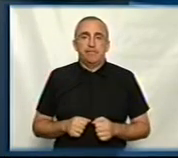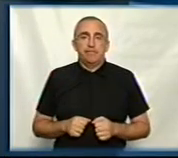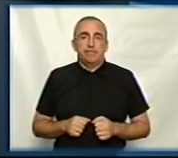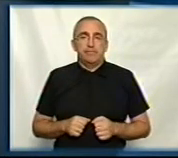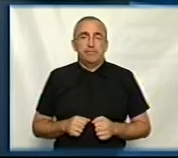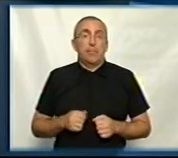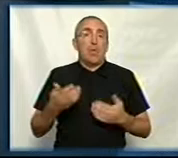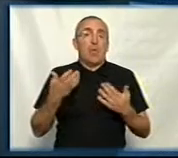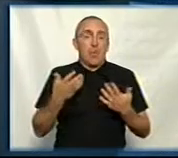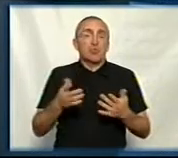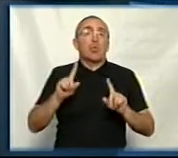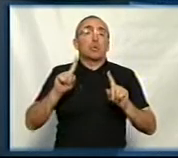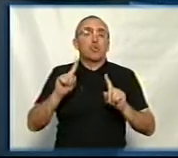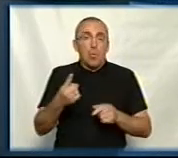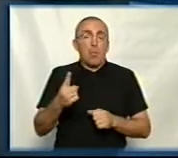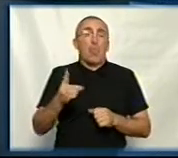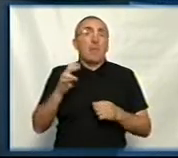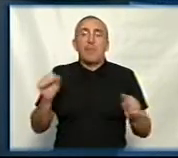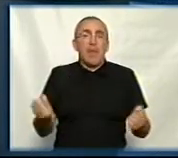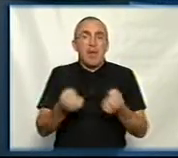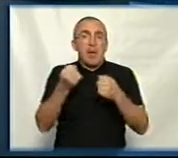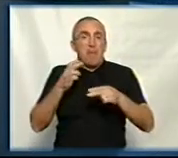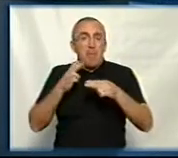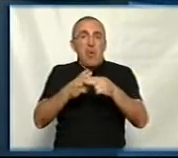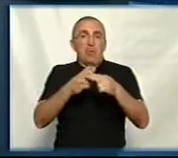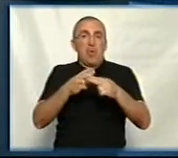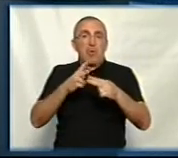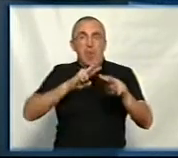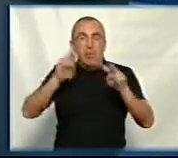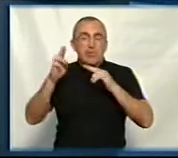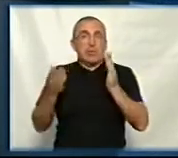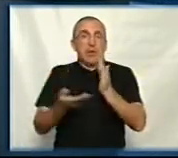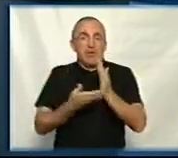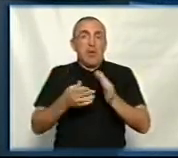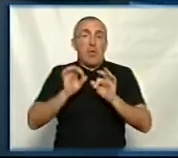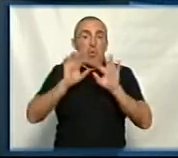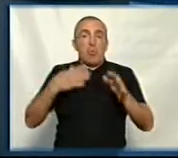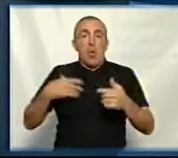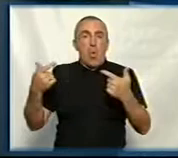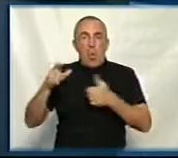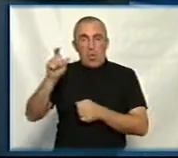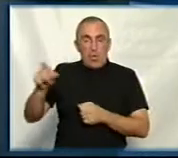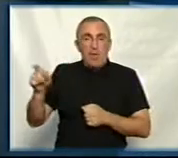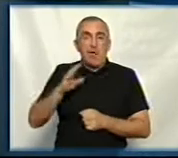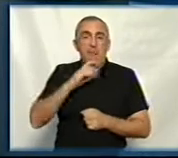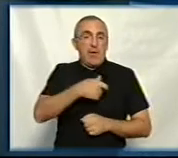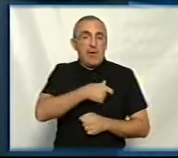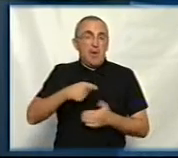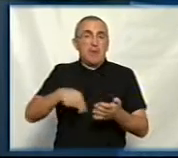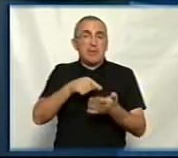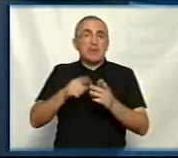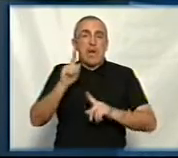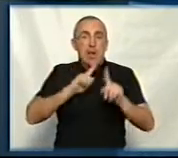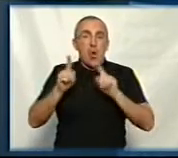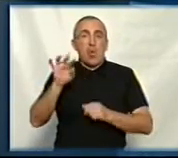Ну, отже, чому не підтримали мораторій на обрізку дерев, говоримо із моїми гостями. Катерина Шамардіна, депутатка міської ради